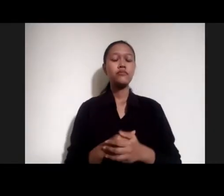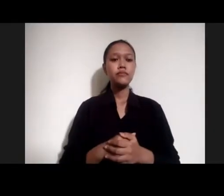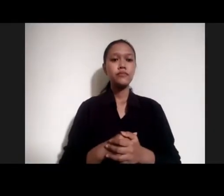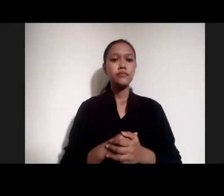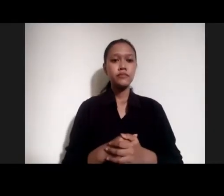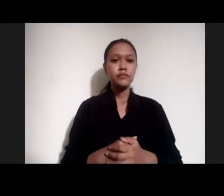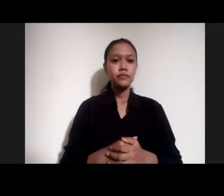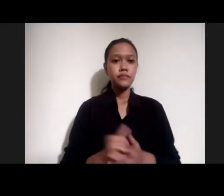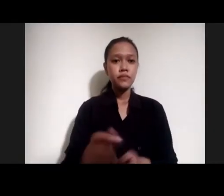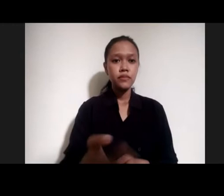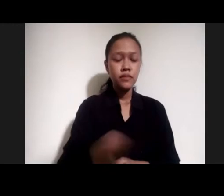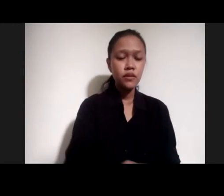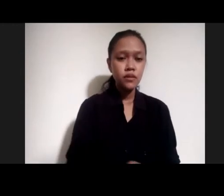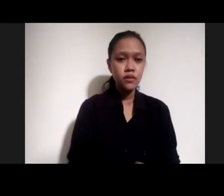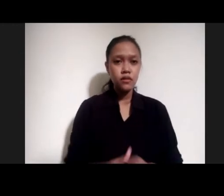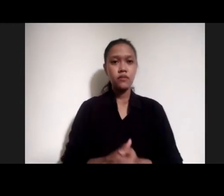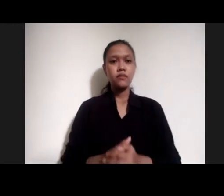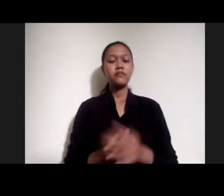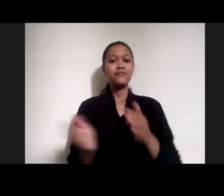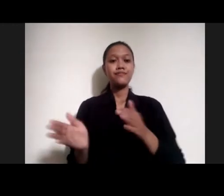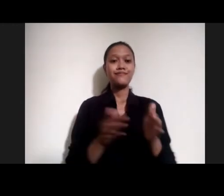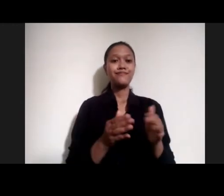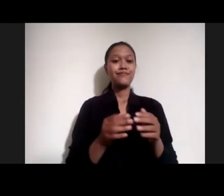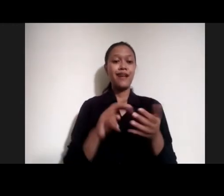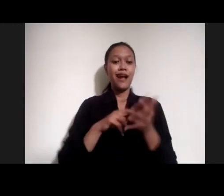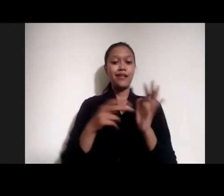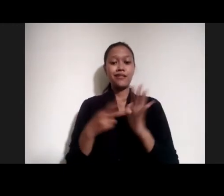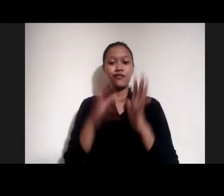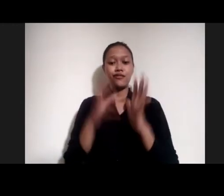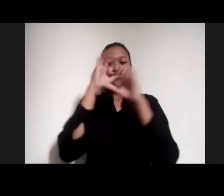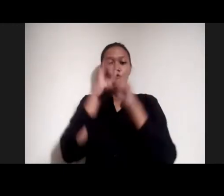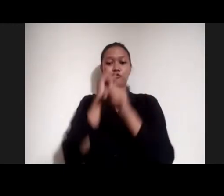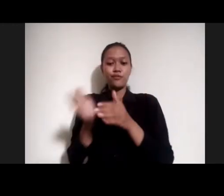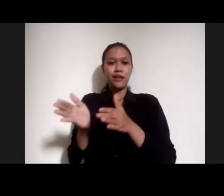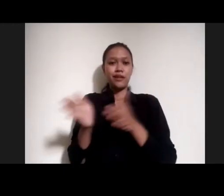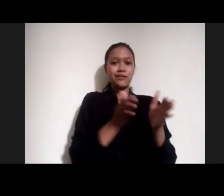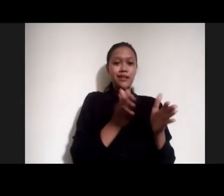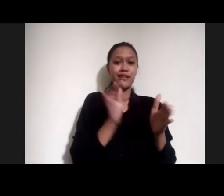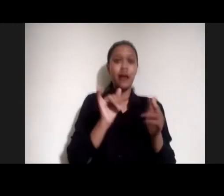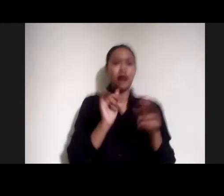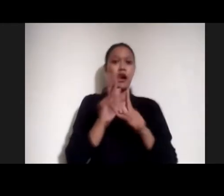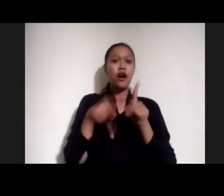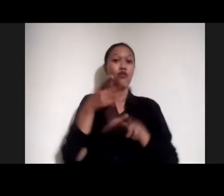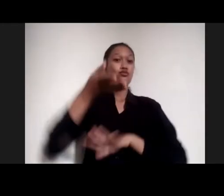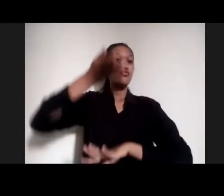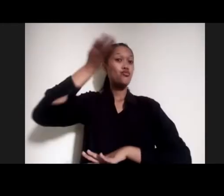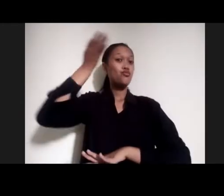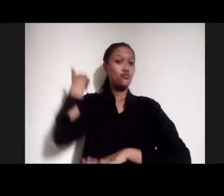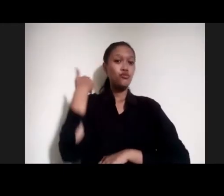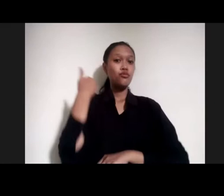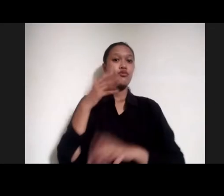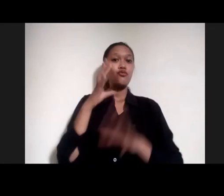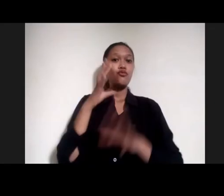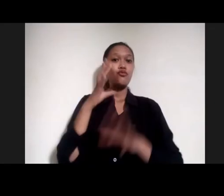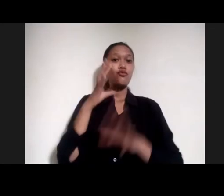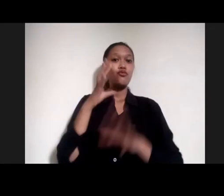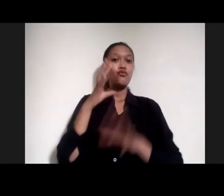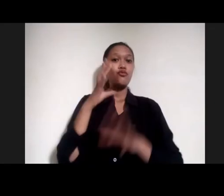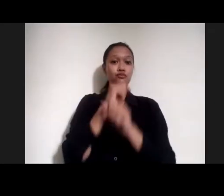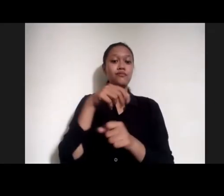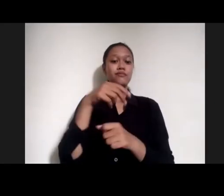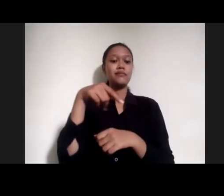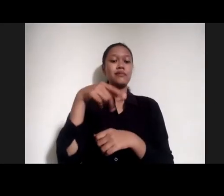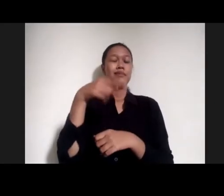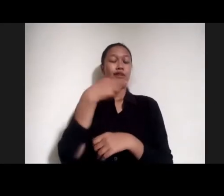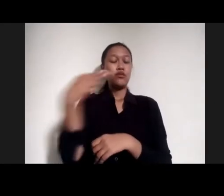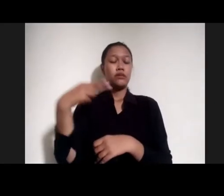Nah fokusnya akhirnya bergeser Kalau dulu itu fokusnya adalah Kalau di Indonesia kita mengenal